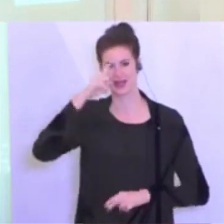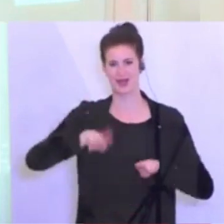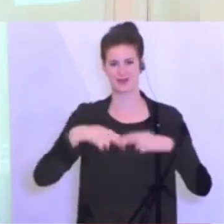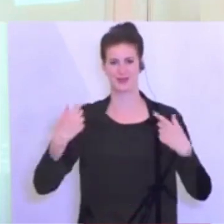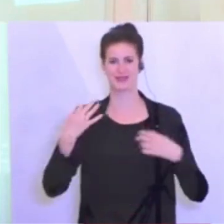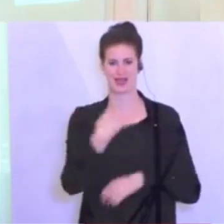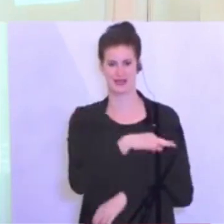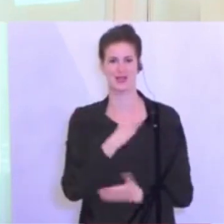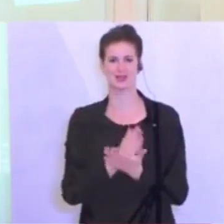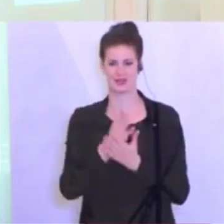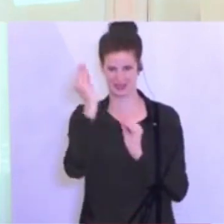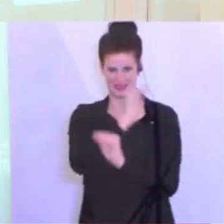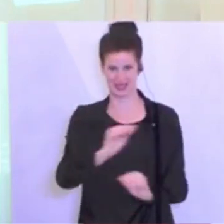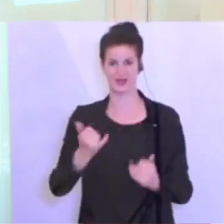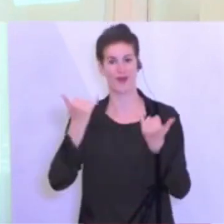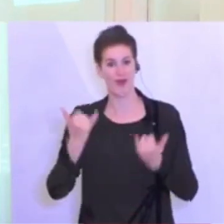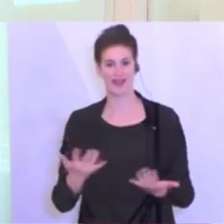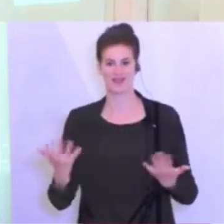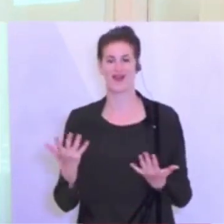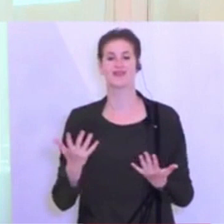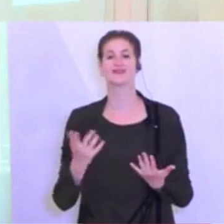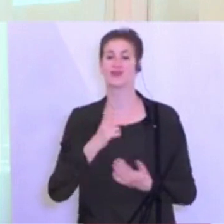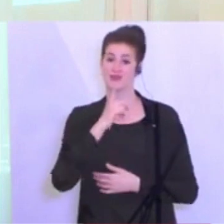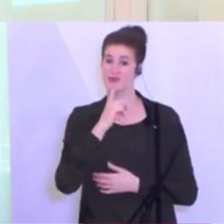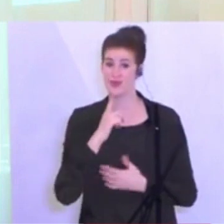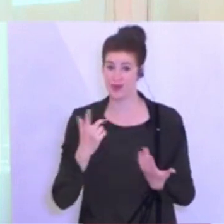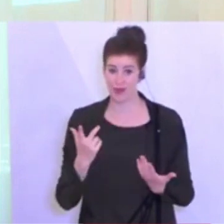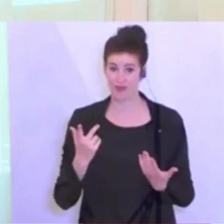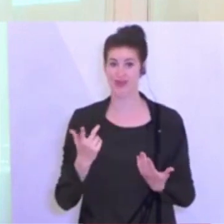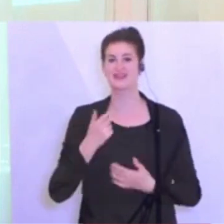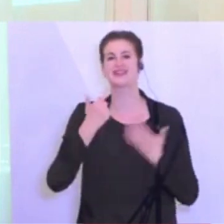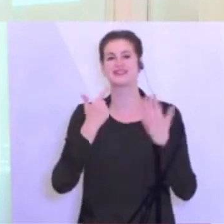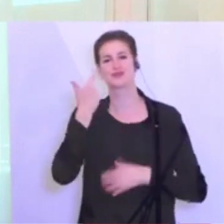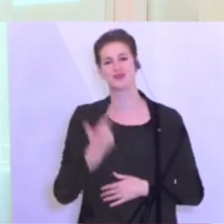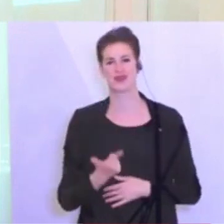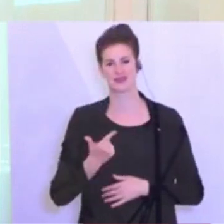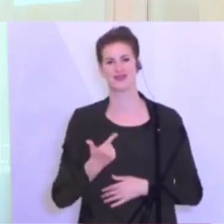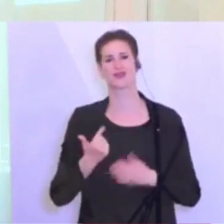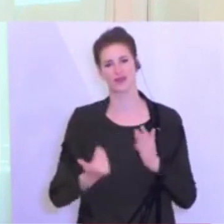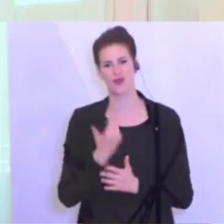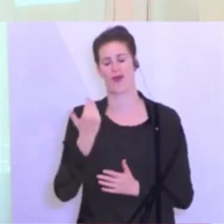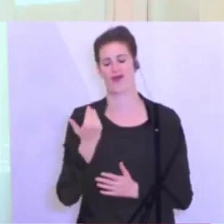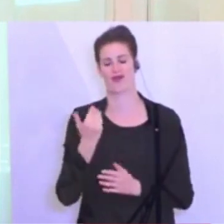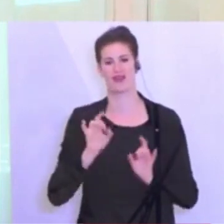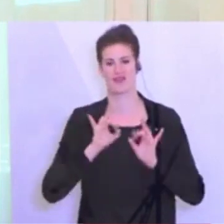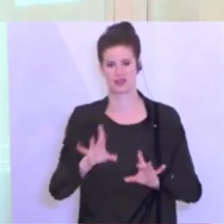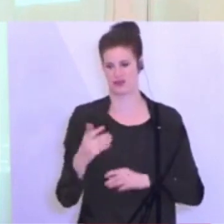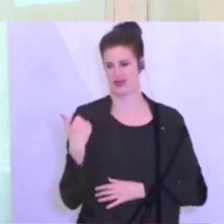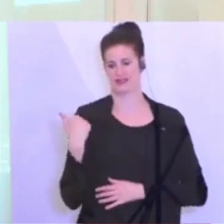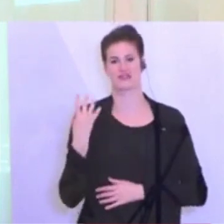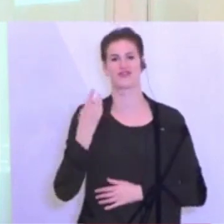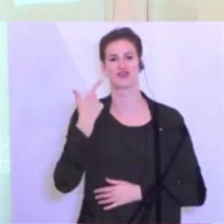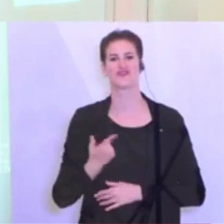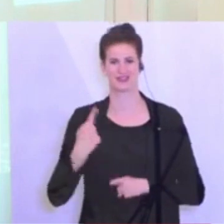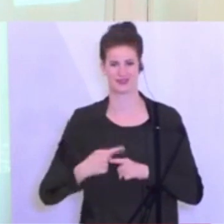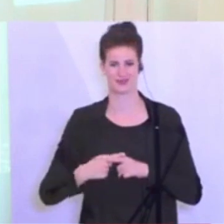der Situation, dass wir heute nur mehr 27 Neuinfektionen haben, in den letzten 24 Stunden. Das ist ein Plus von 0